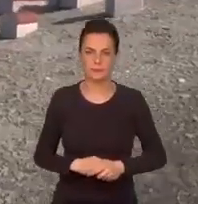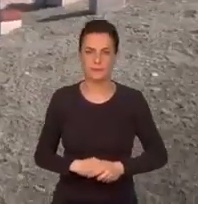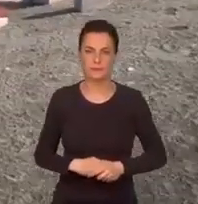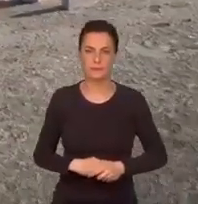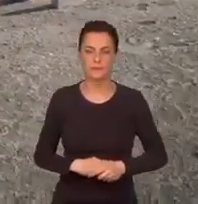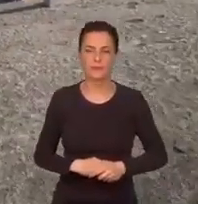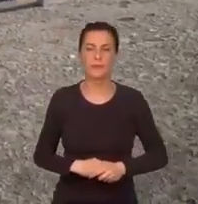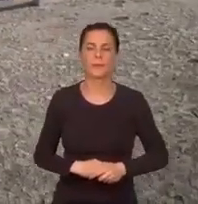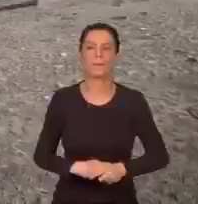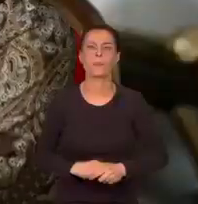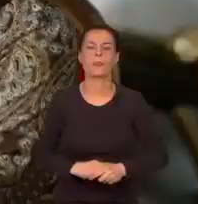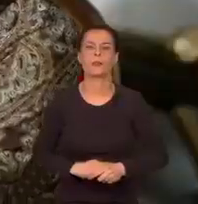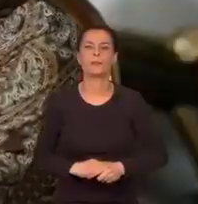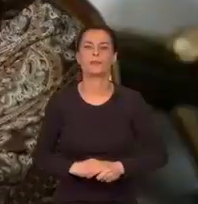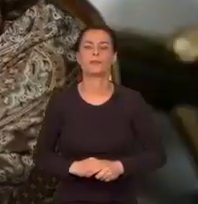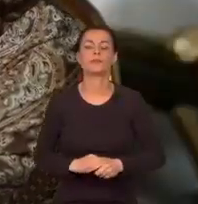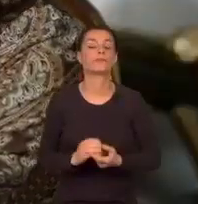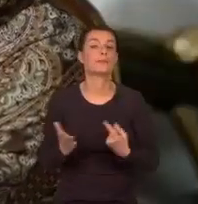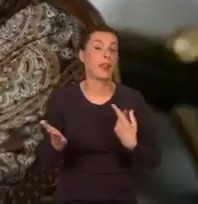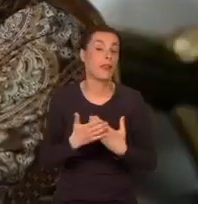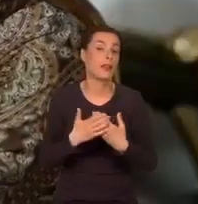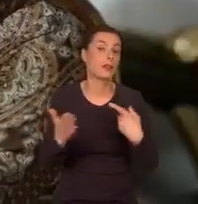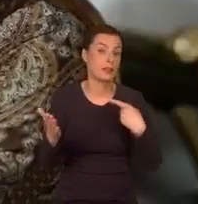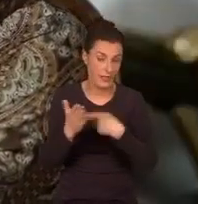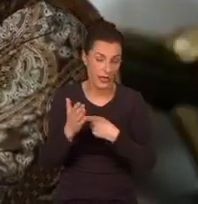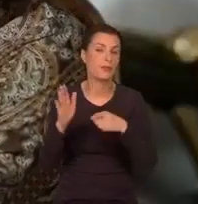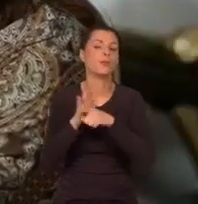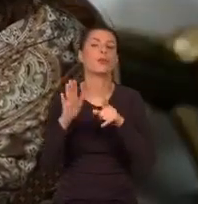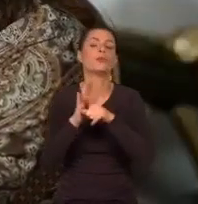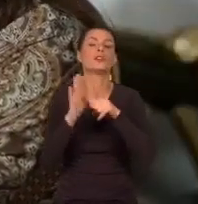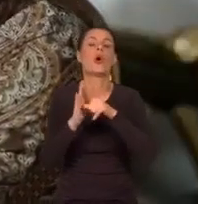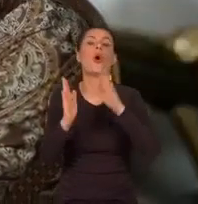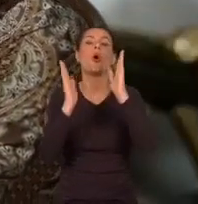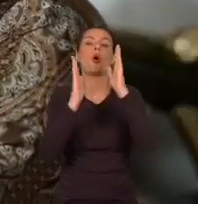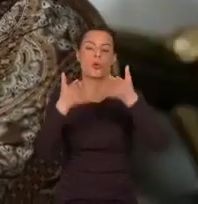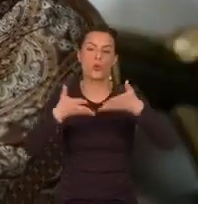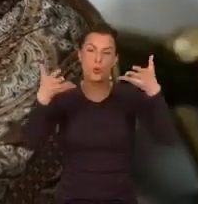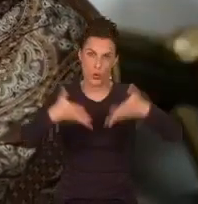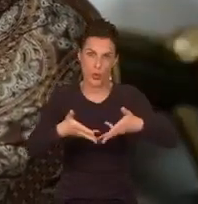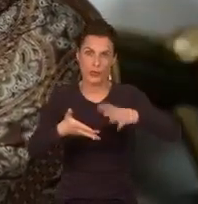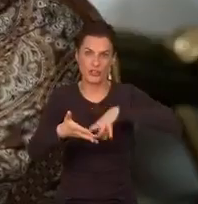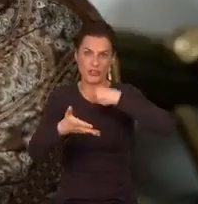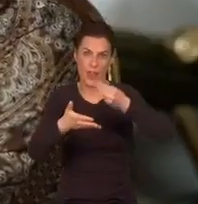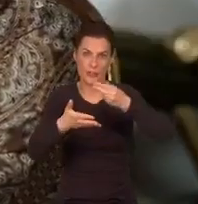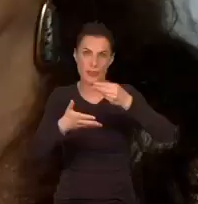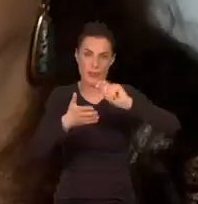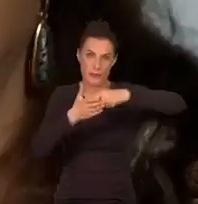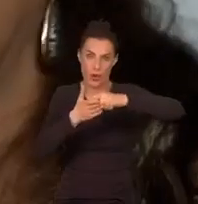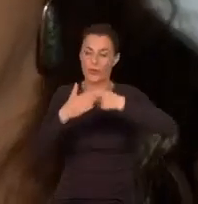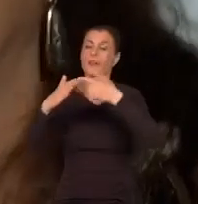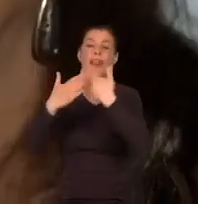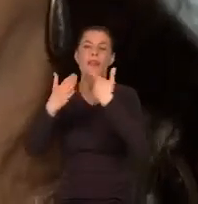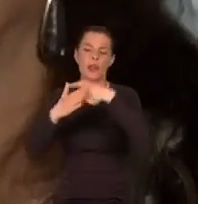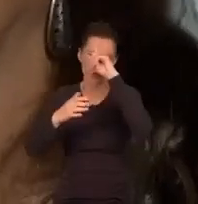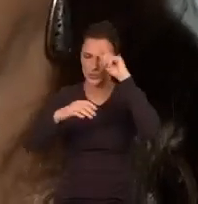W tym celu, ponieważ grób świętego Piotra znajdował się na Stoku Wzgórza, inżynierowie musieli ściąć